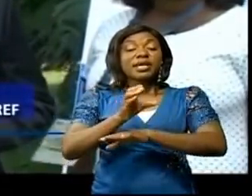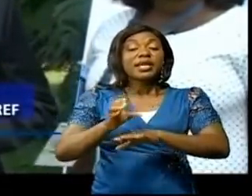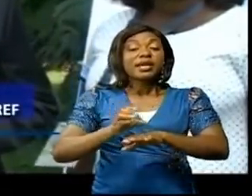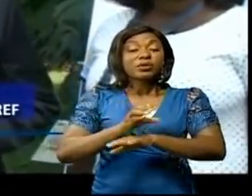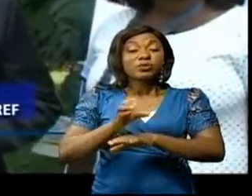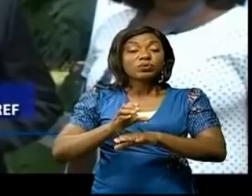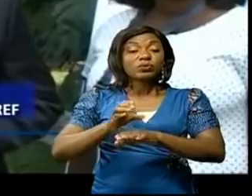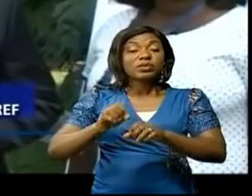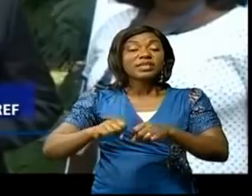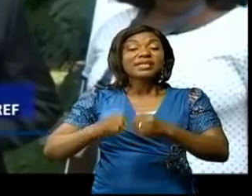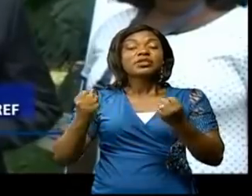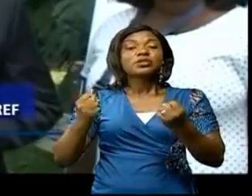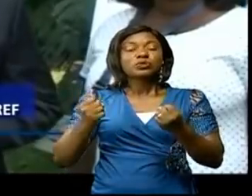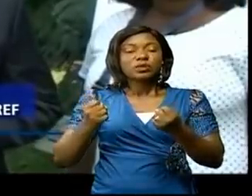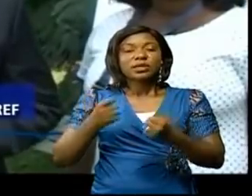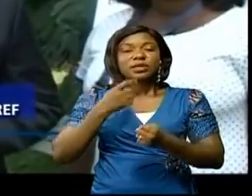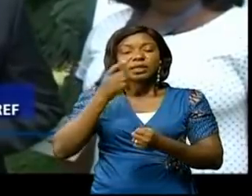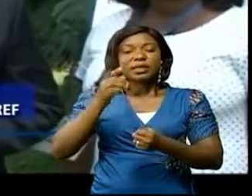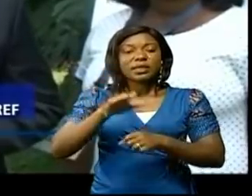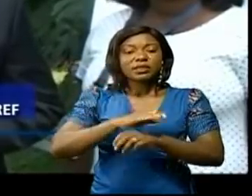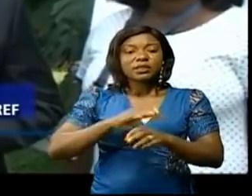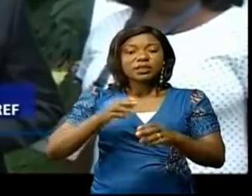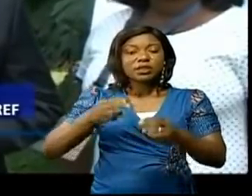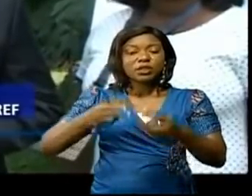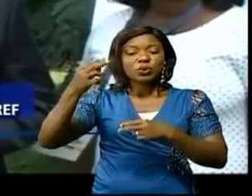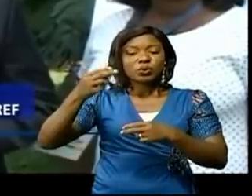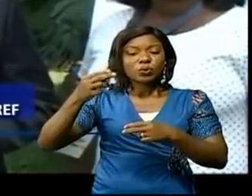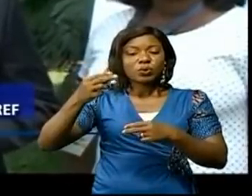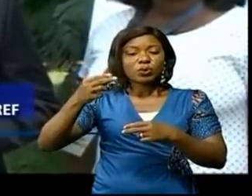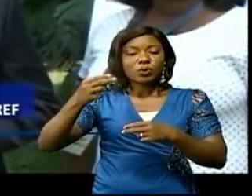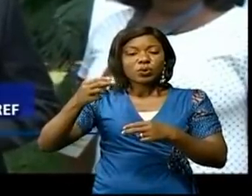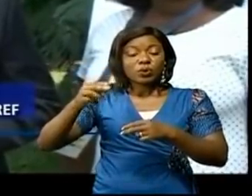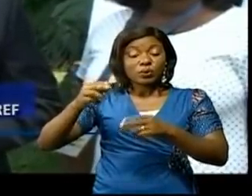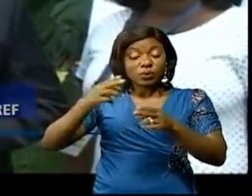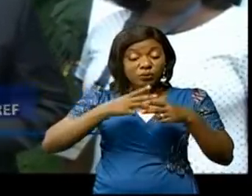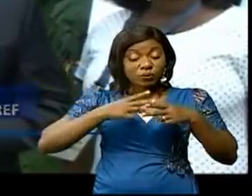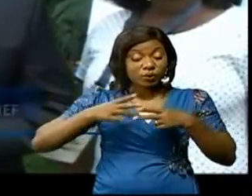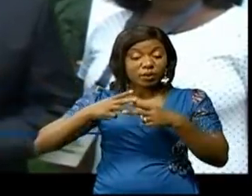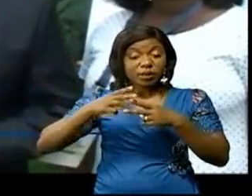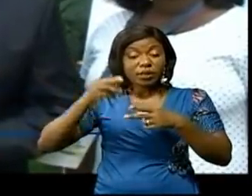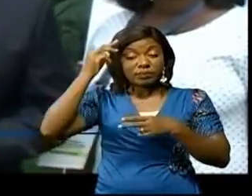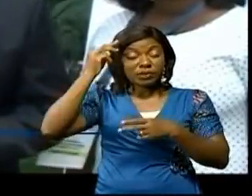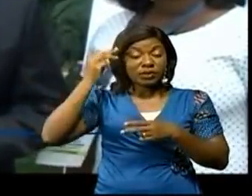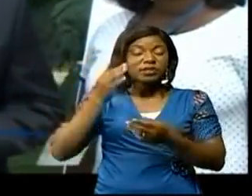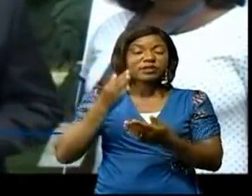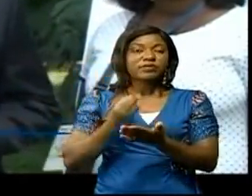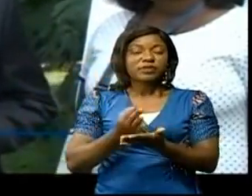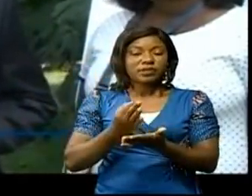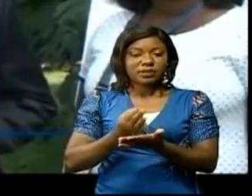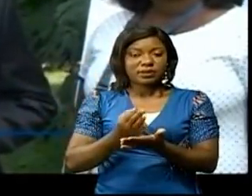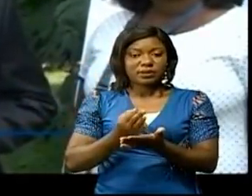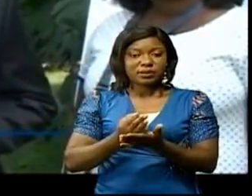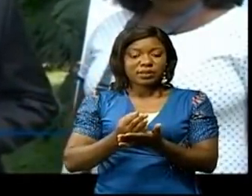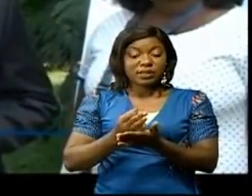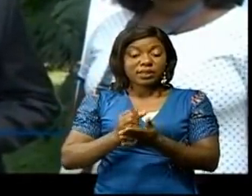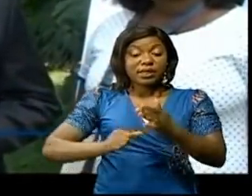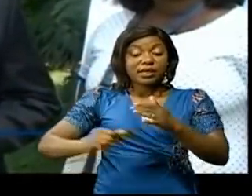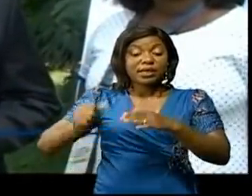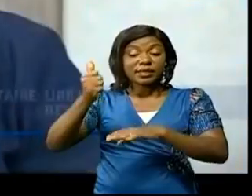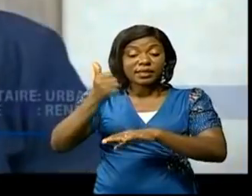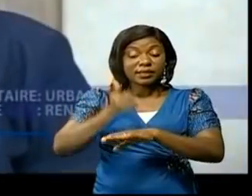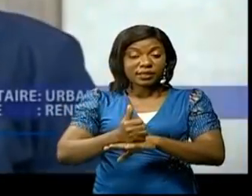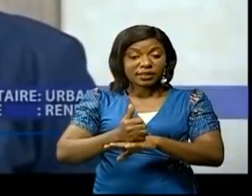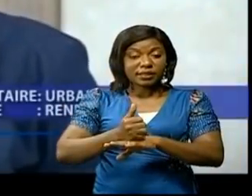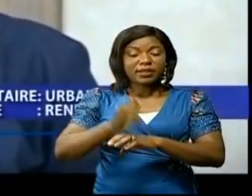y si peu, sous le haut patronage du ministre des Finances, un atelier d'évaluation nationale des